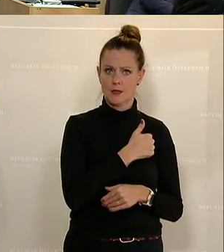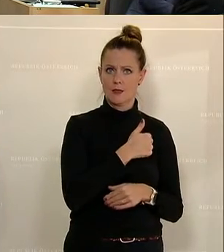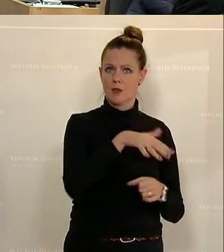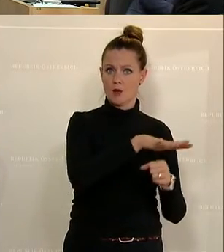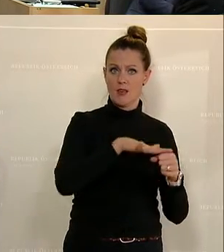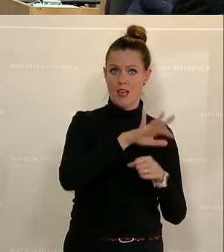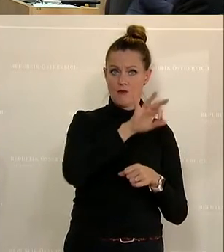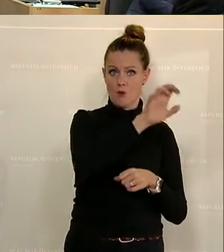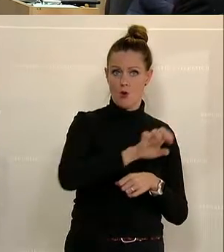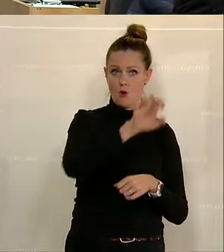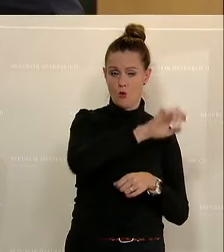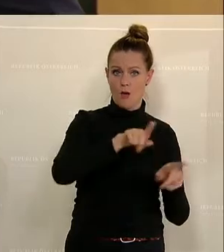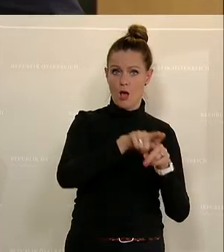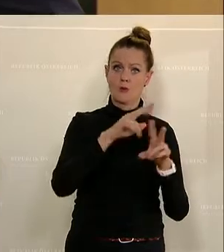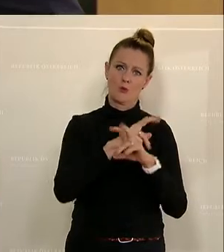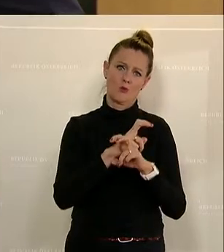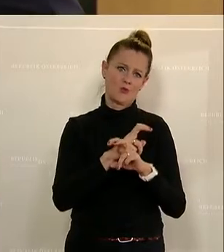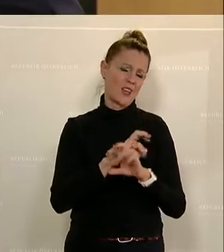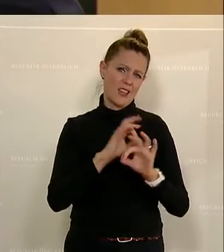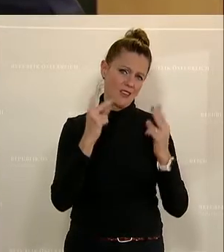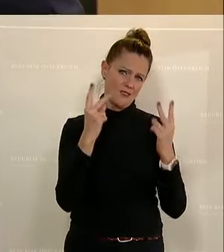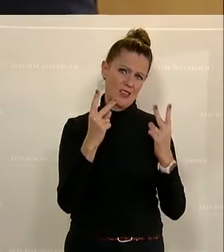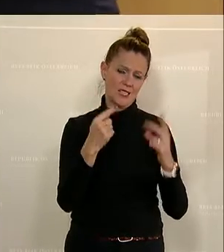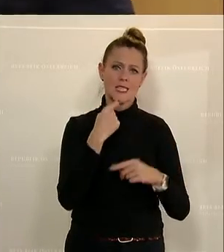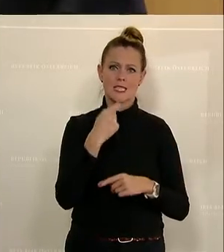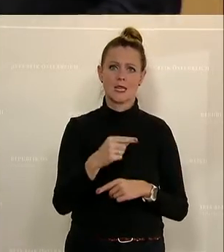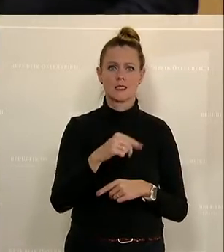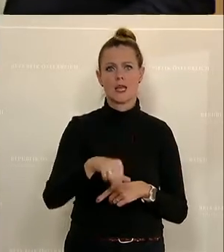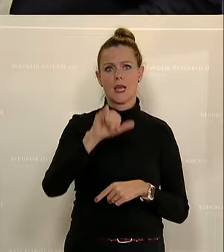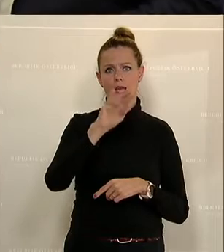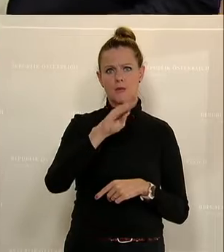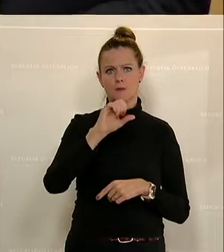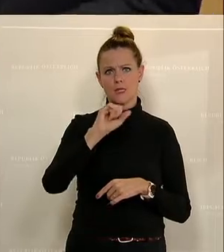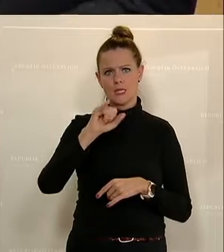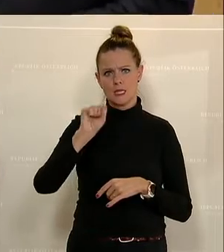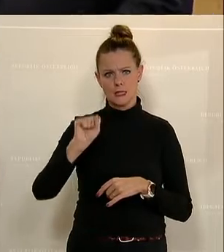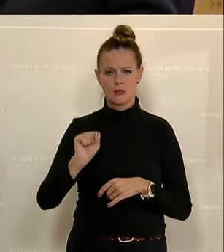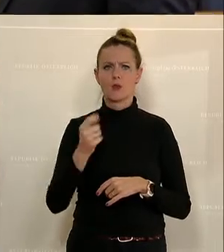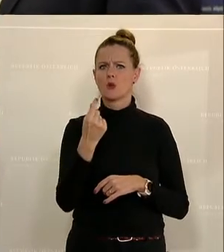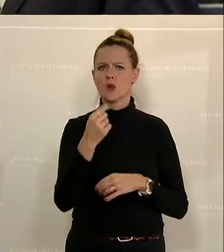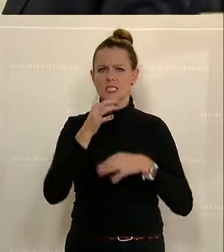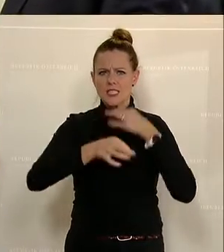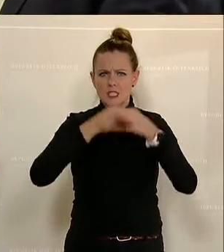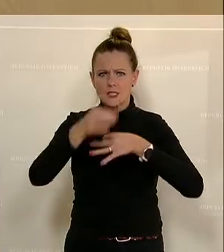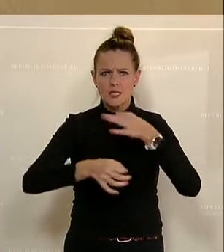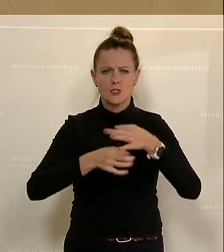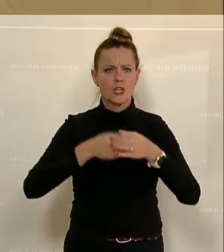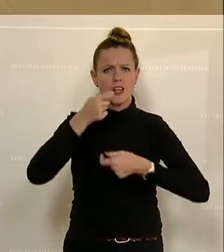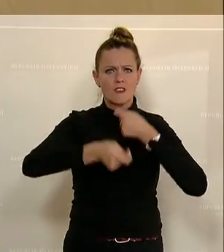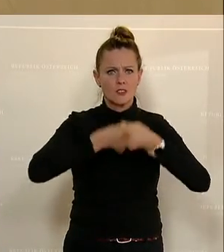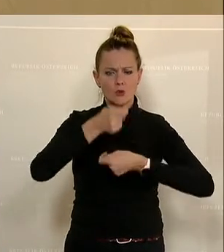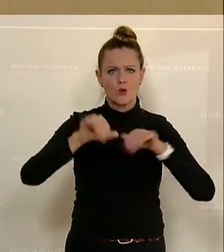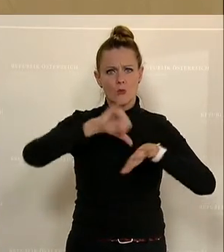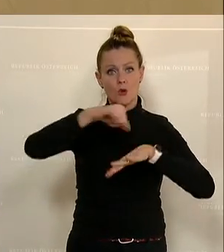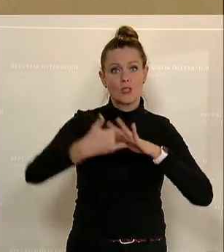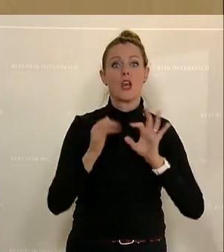Europa, aber auch Österreich so wichtigen sogenannten Ipsis. Das sind europäische strategische Investitionsprojekte, mit der